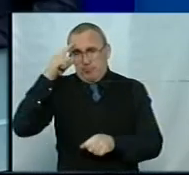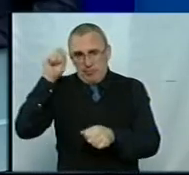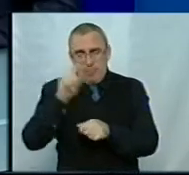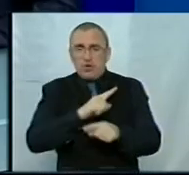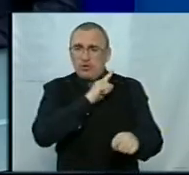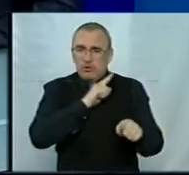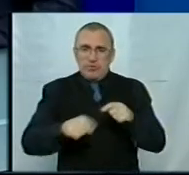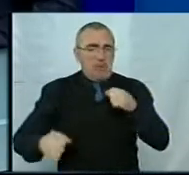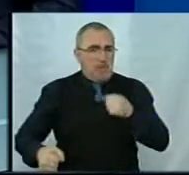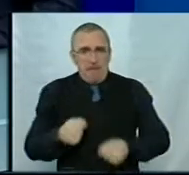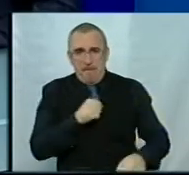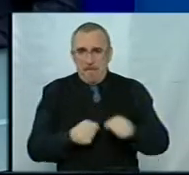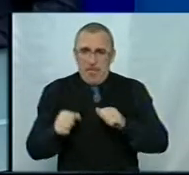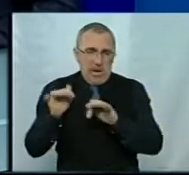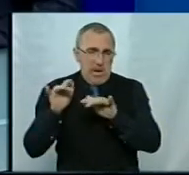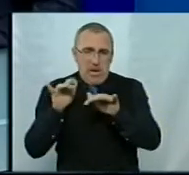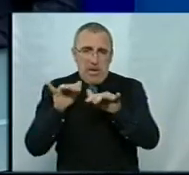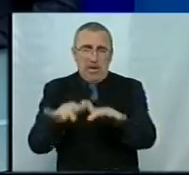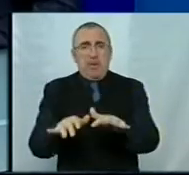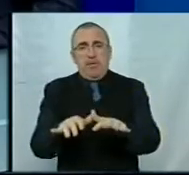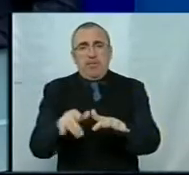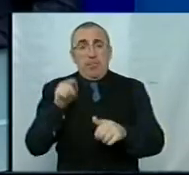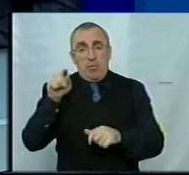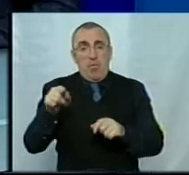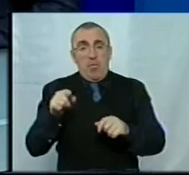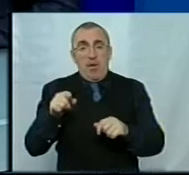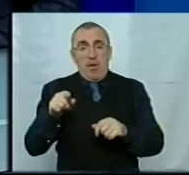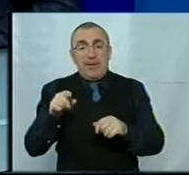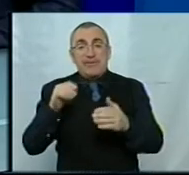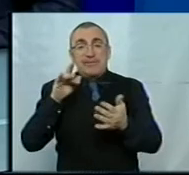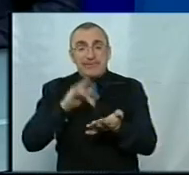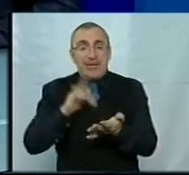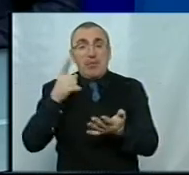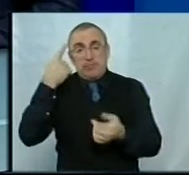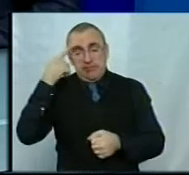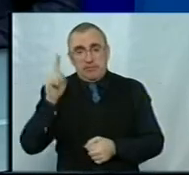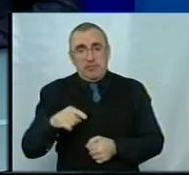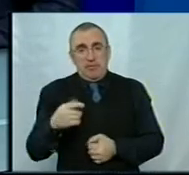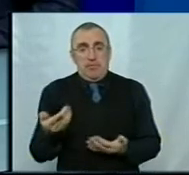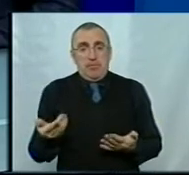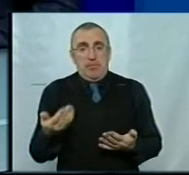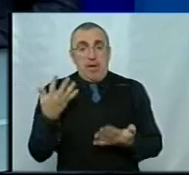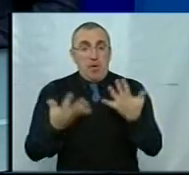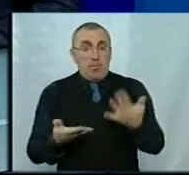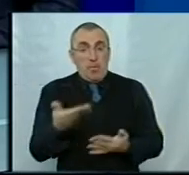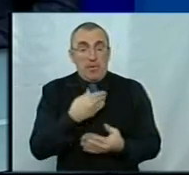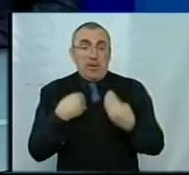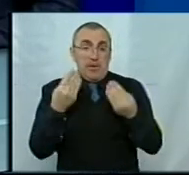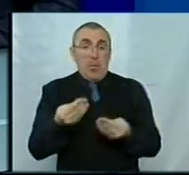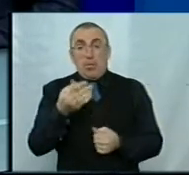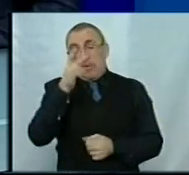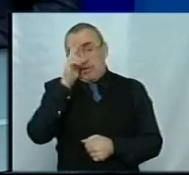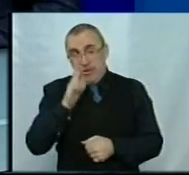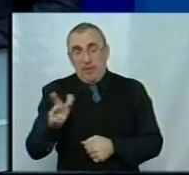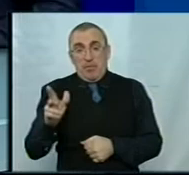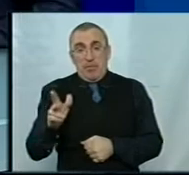швидко бігти в той авторизований центр, про який ти знаєш. Що було з вашим патіємом, Якщо у нас дають нам 3 місяці...